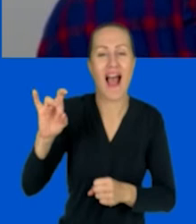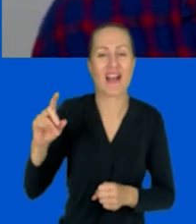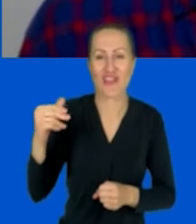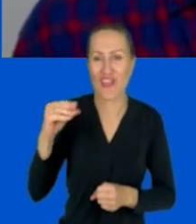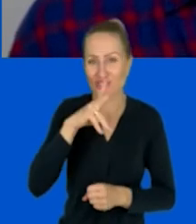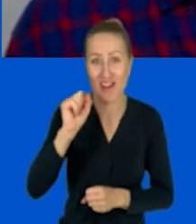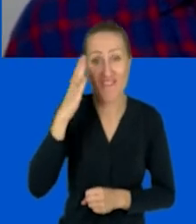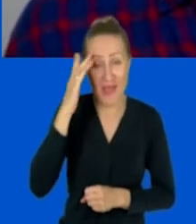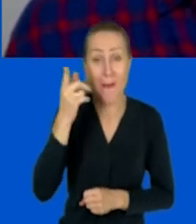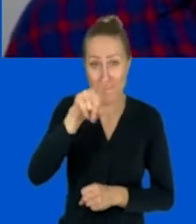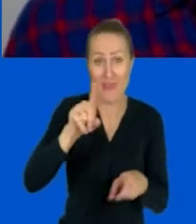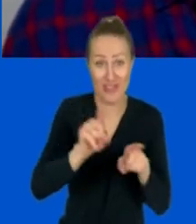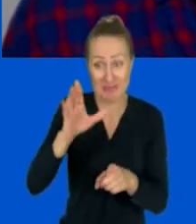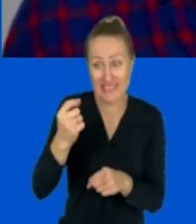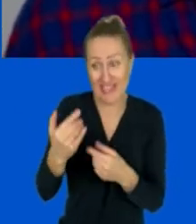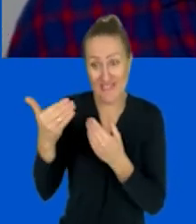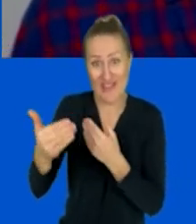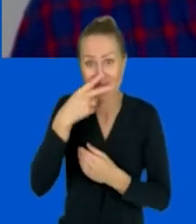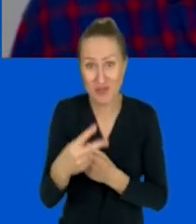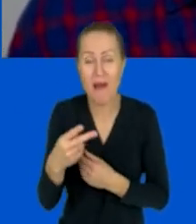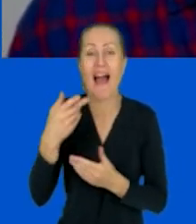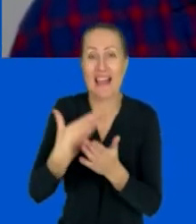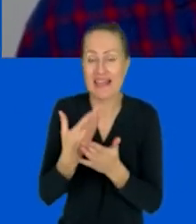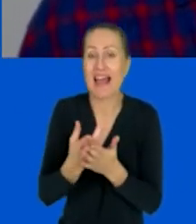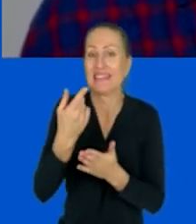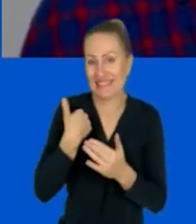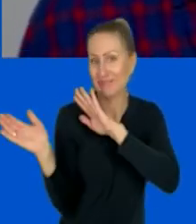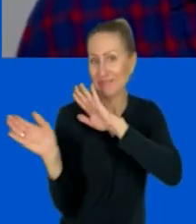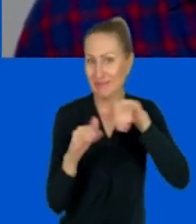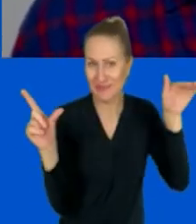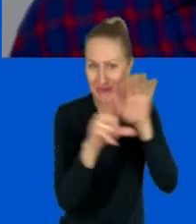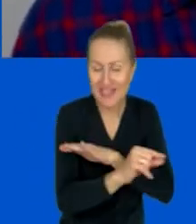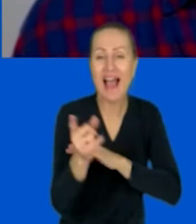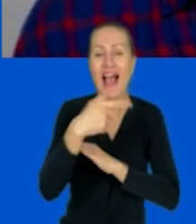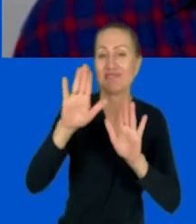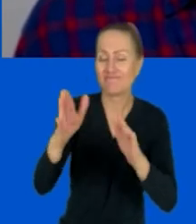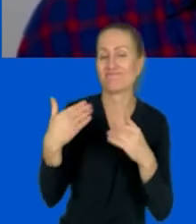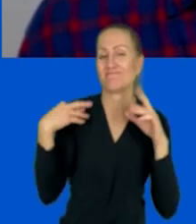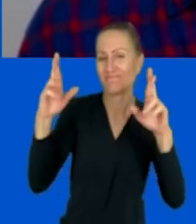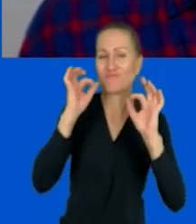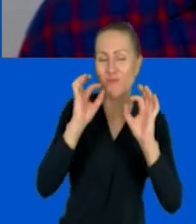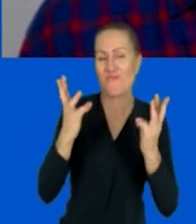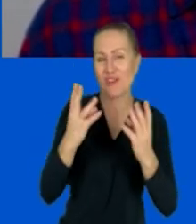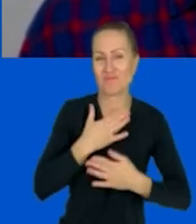będziecie mogli go i mogły zobaczyć za chwilkę, więc tym bardziej uciekam i życzę wspaniałego warsztatu.